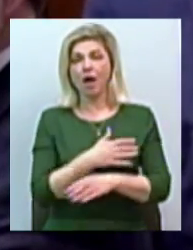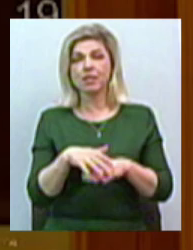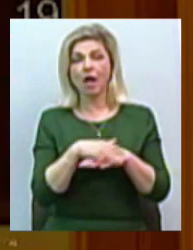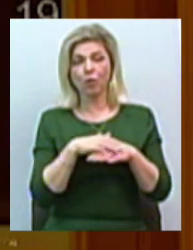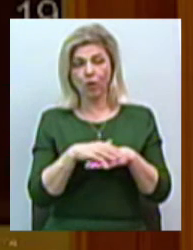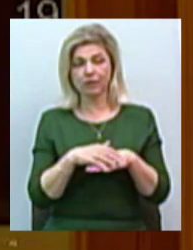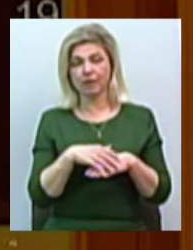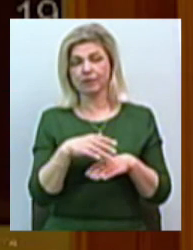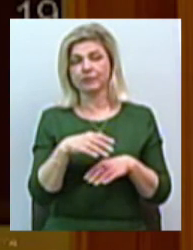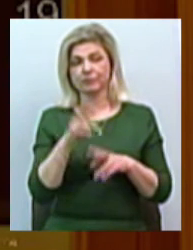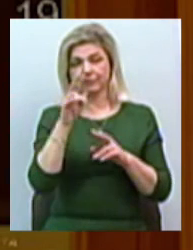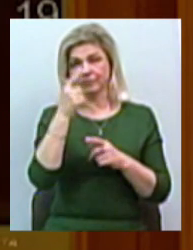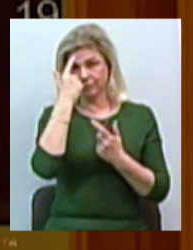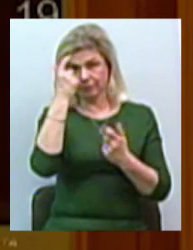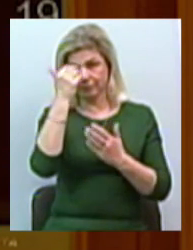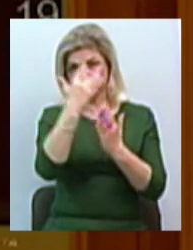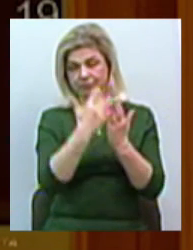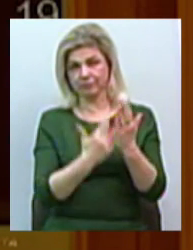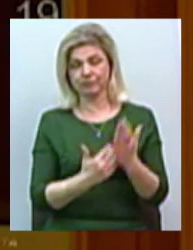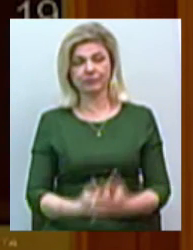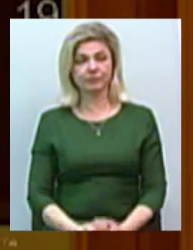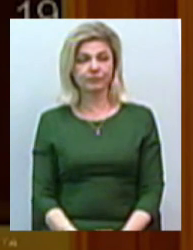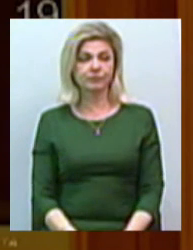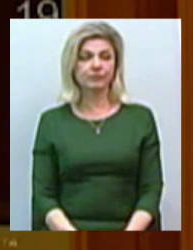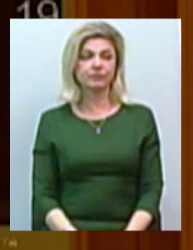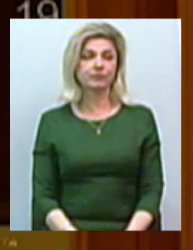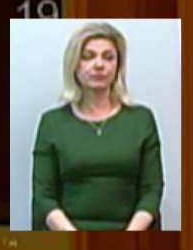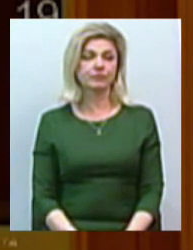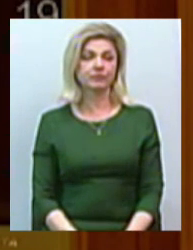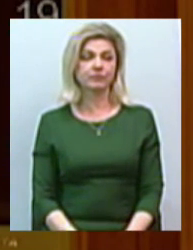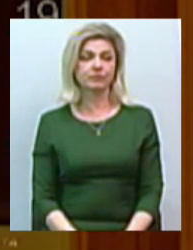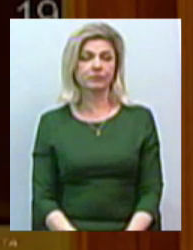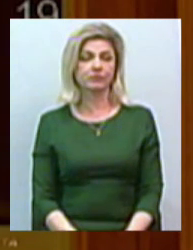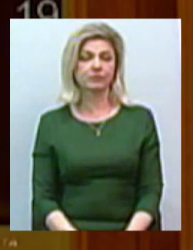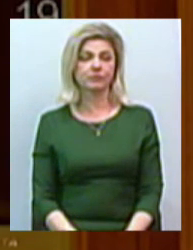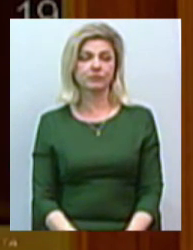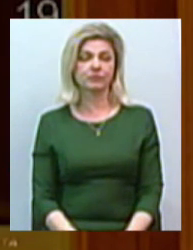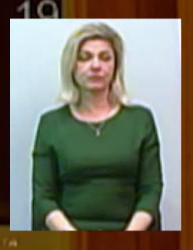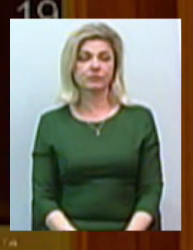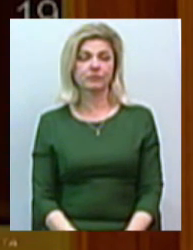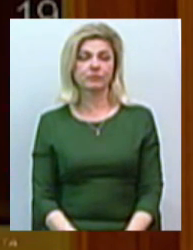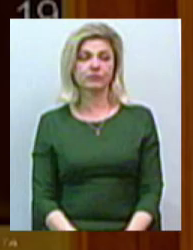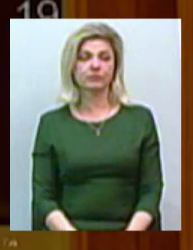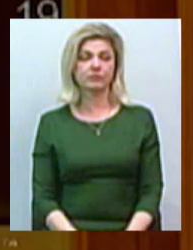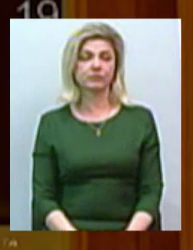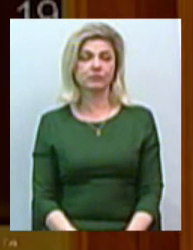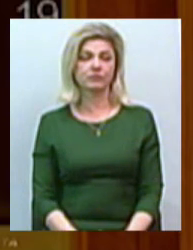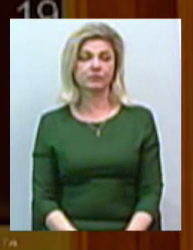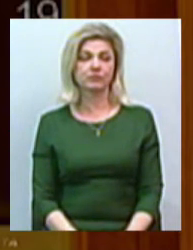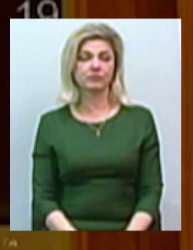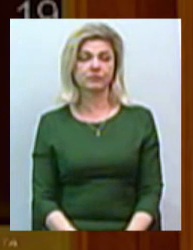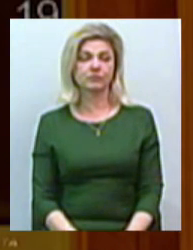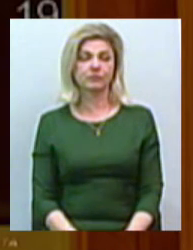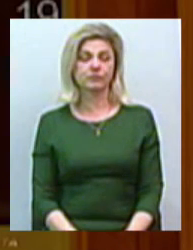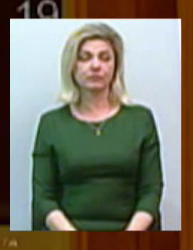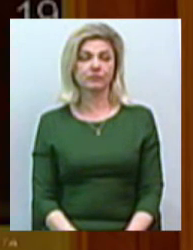життя» – 0, європейська солідарність – 0, Батьківщина – 0, за майбутнє – 9, голос – 0, довіра – 15, по зафракційні